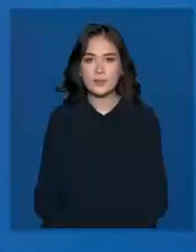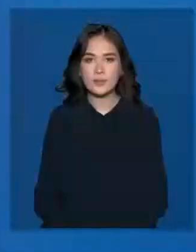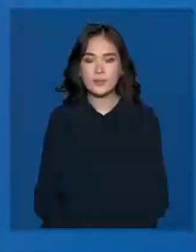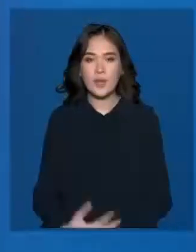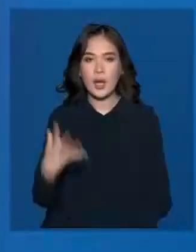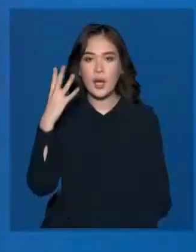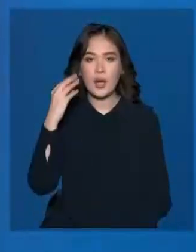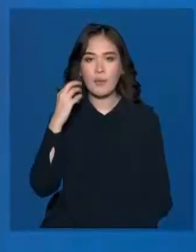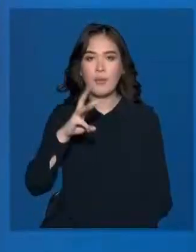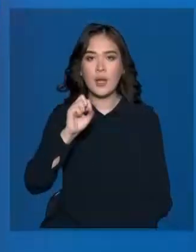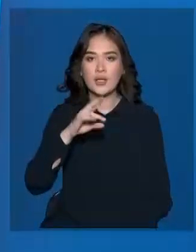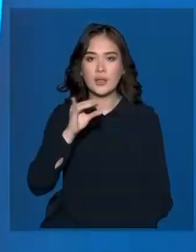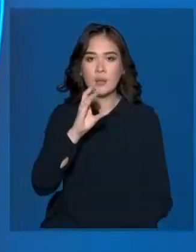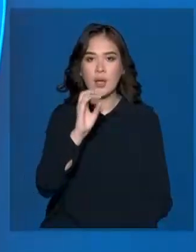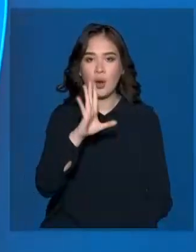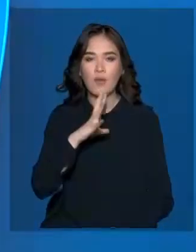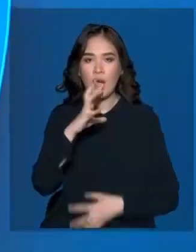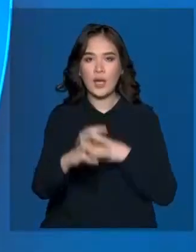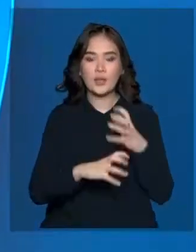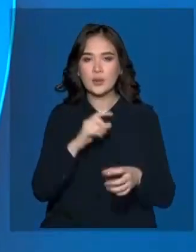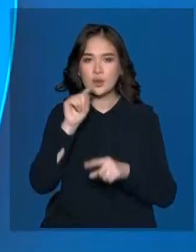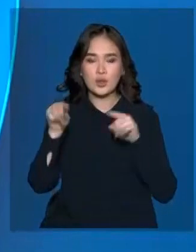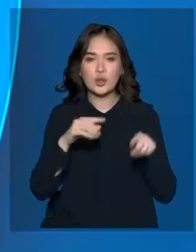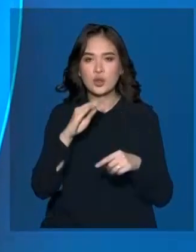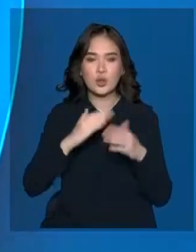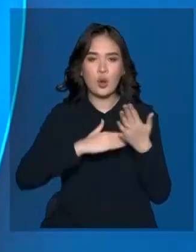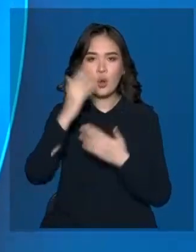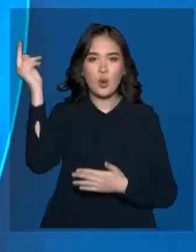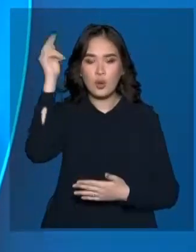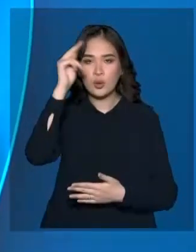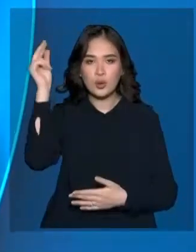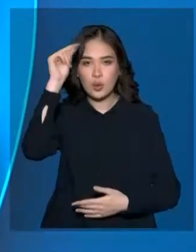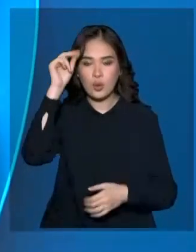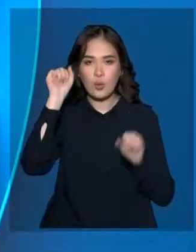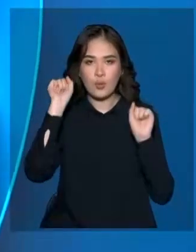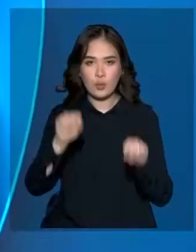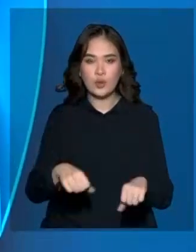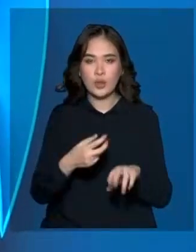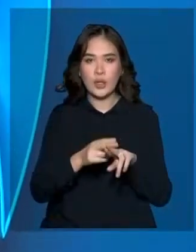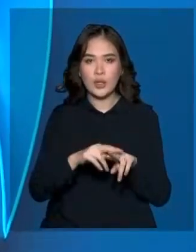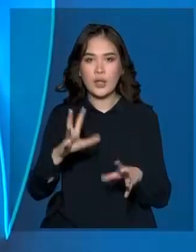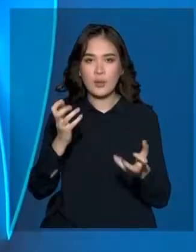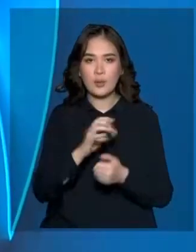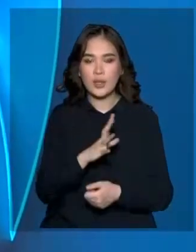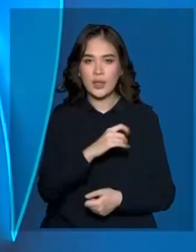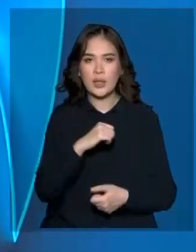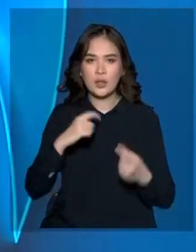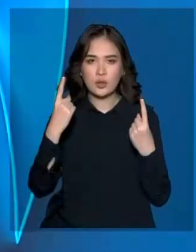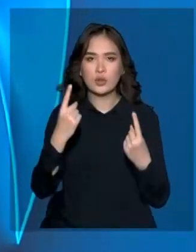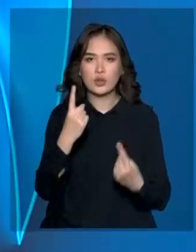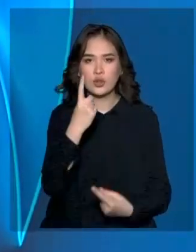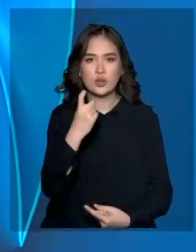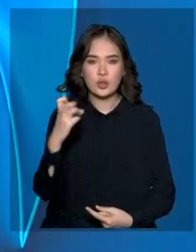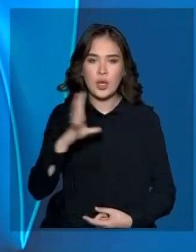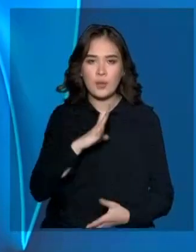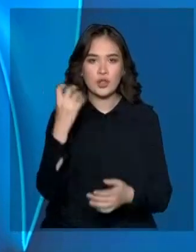Алматлық Әлихан Мадебекіф әлемнің кезгелген жоғарғы қорында білім алу мүмкіндігіне еу олды. Ол еңірі жүр жағандық